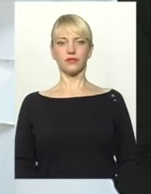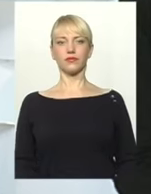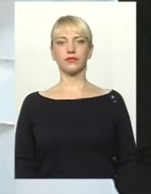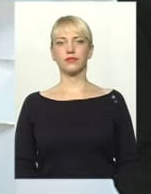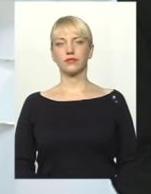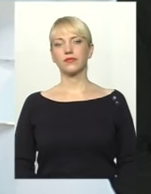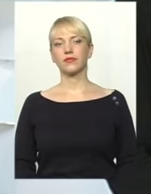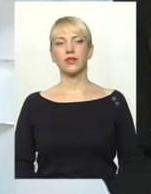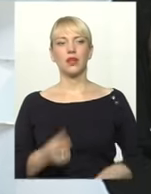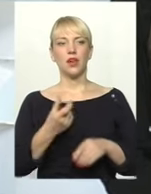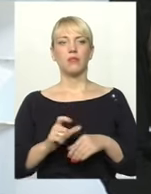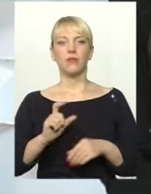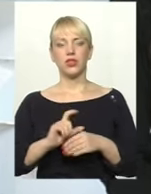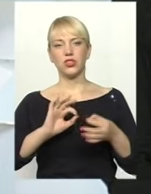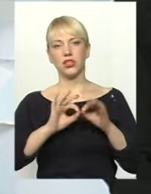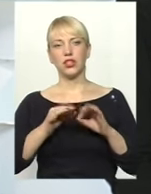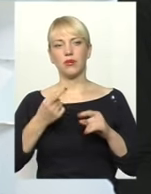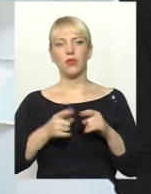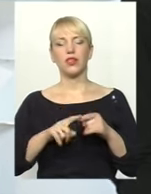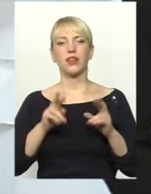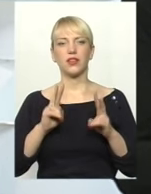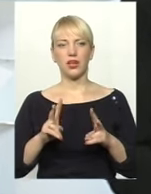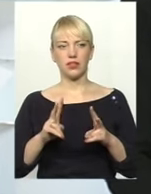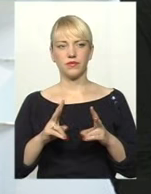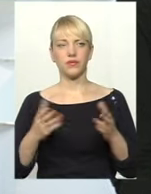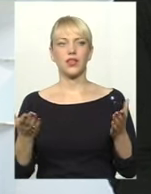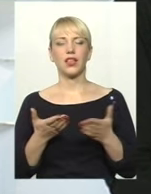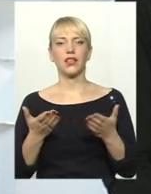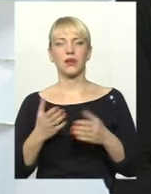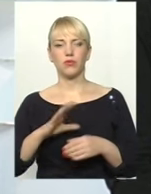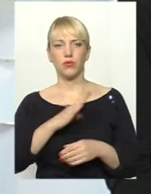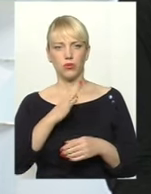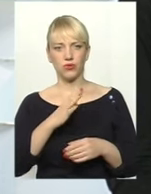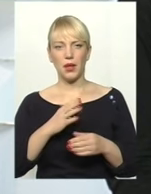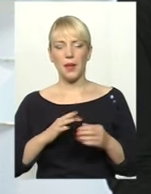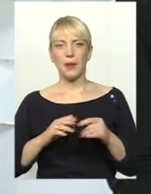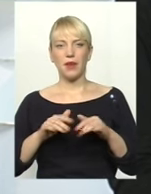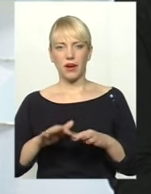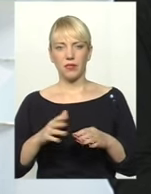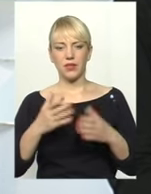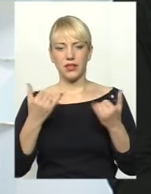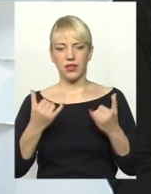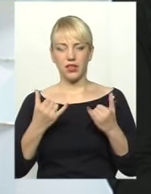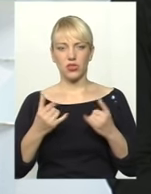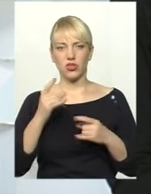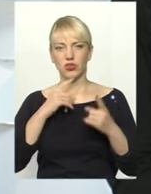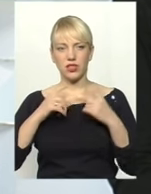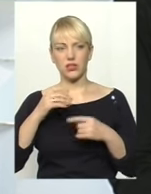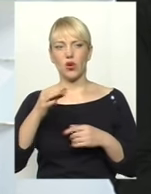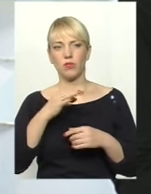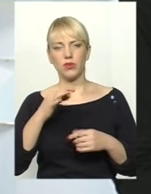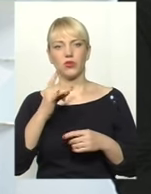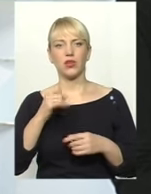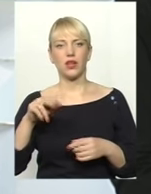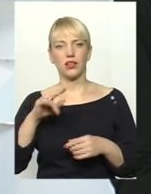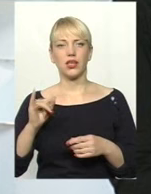Отже, більш детальніше про те, яким був перебік нинішньої сесії обласної ради, що